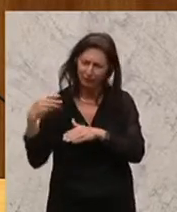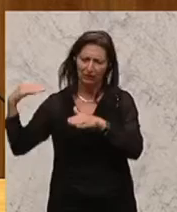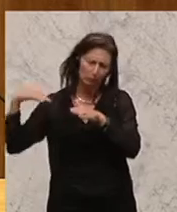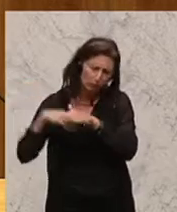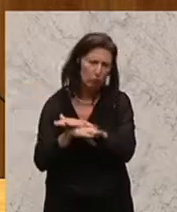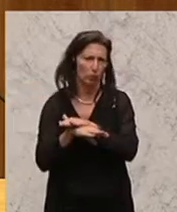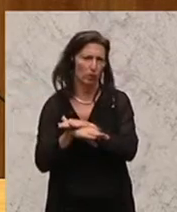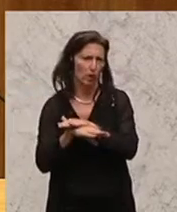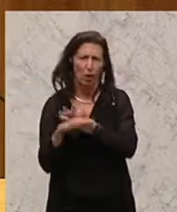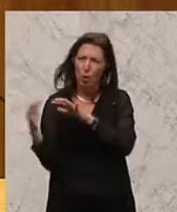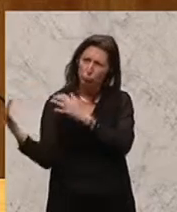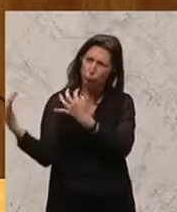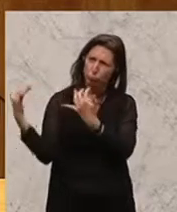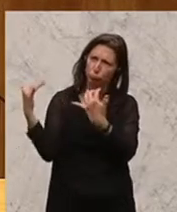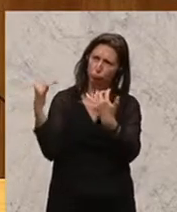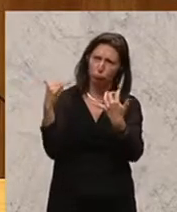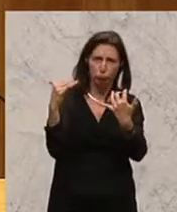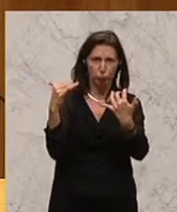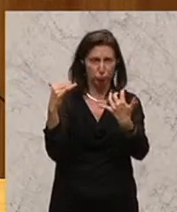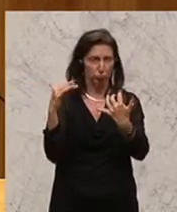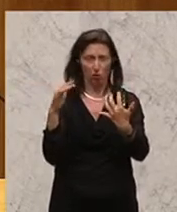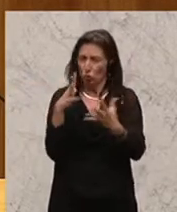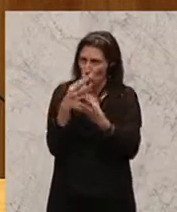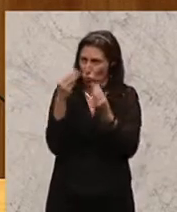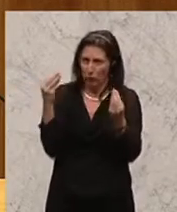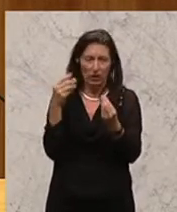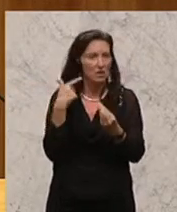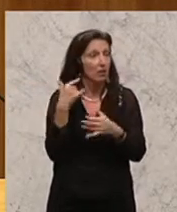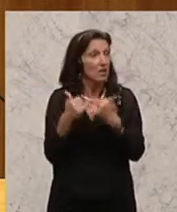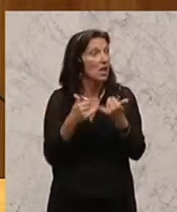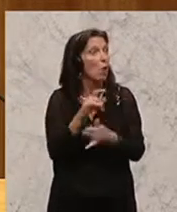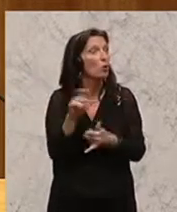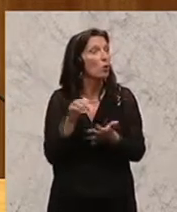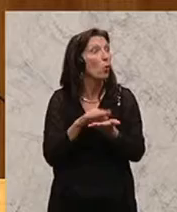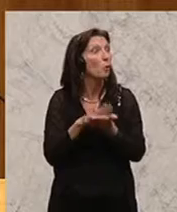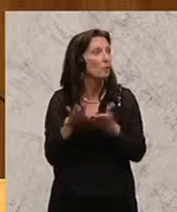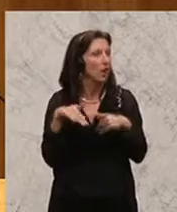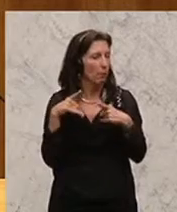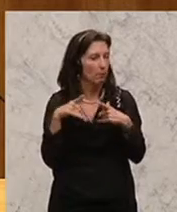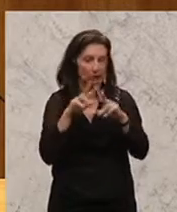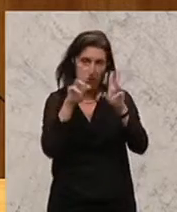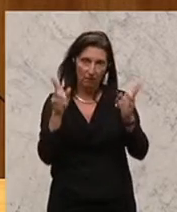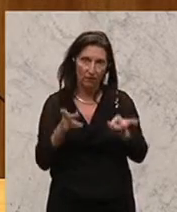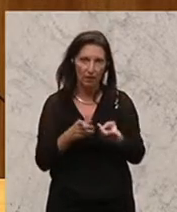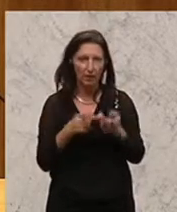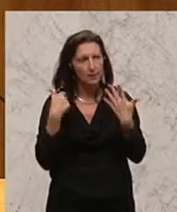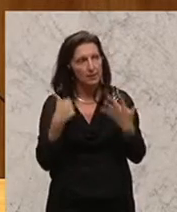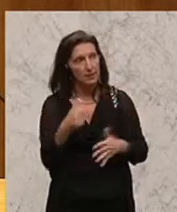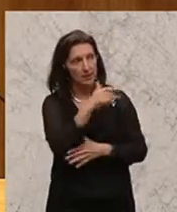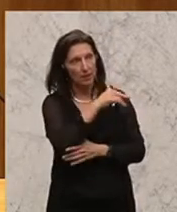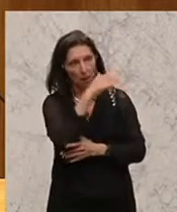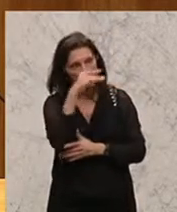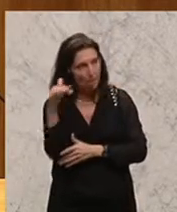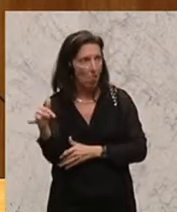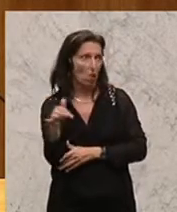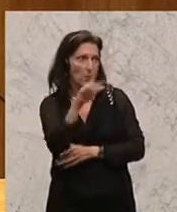wie sie die Geschichte des 20. Jahrhunderts noch nicht gehabt hat. Wir zählen weltweit rund 60 Millionen Menschen, die